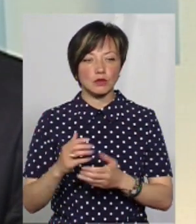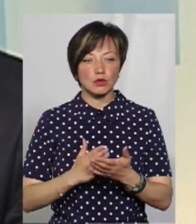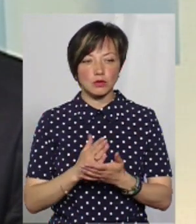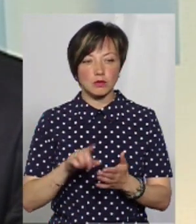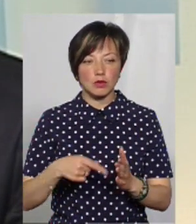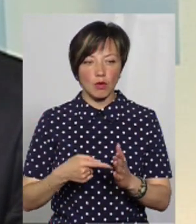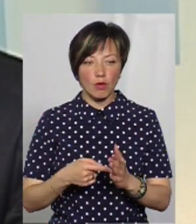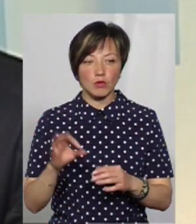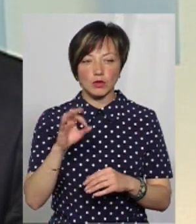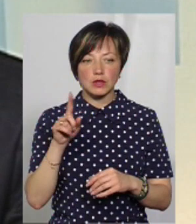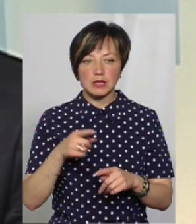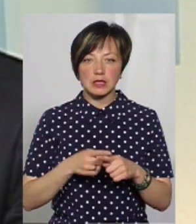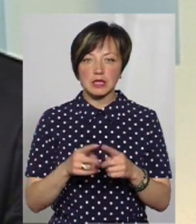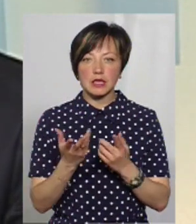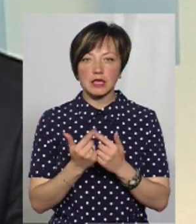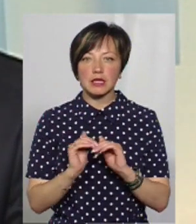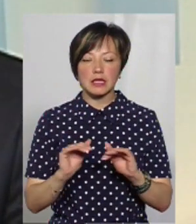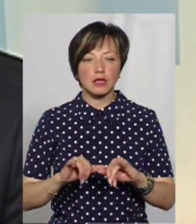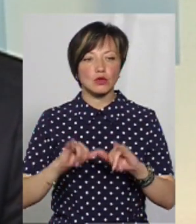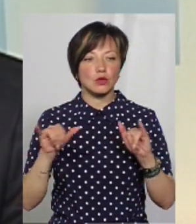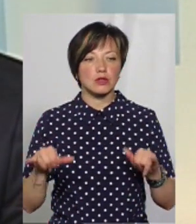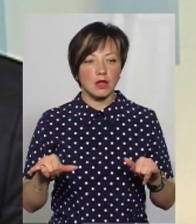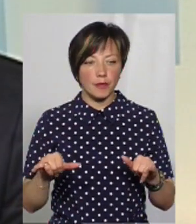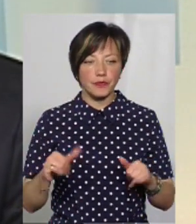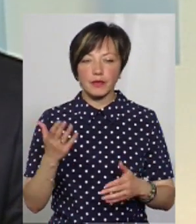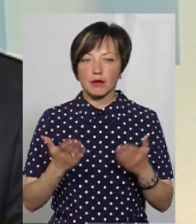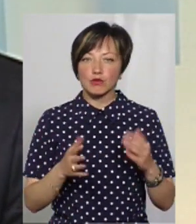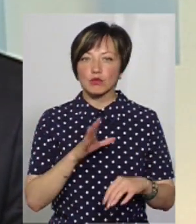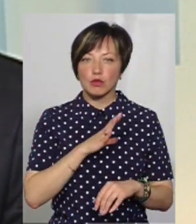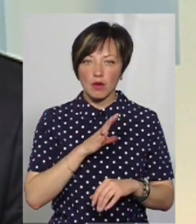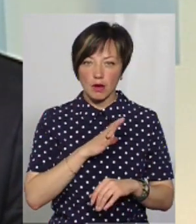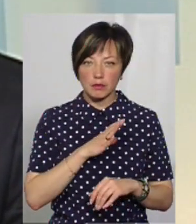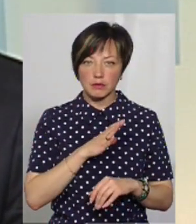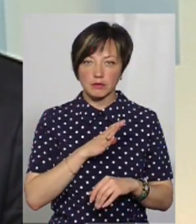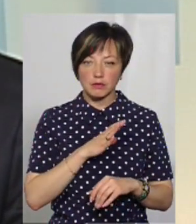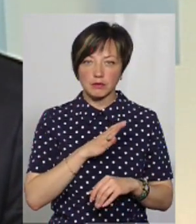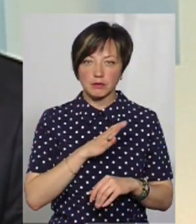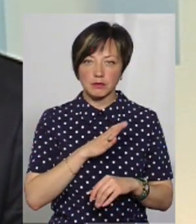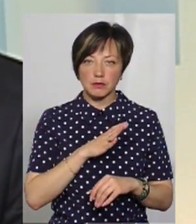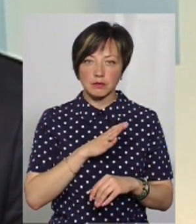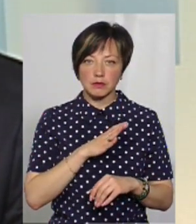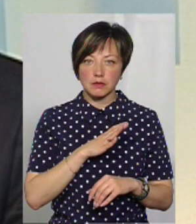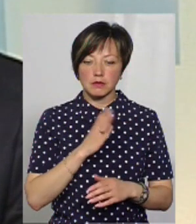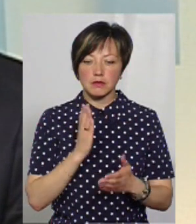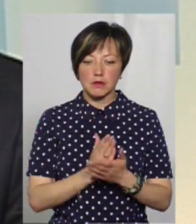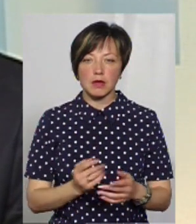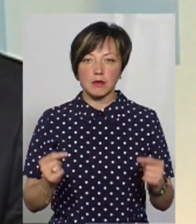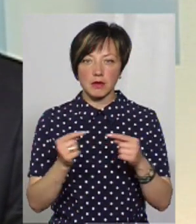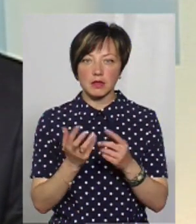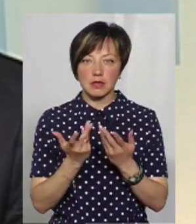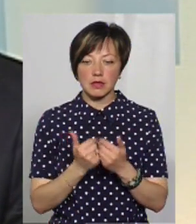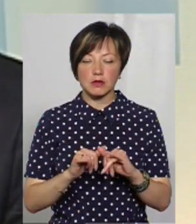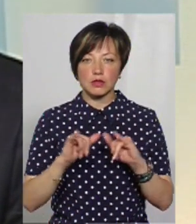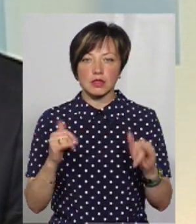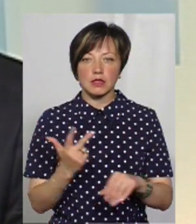Служби міського, про те, що ця кількість дітей зросла. Якщо вона була, мала певну кількість дітей,